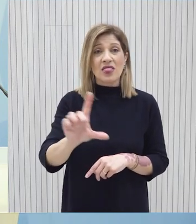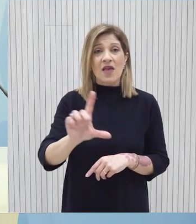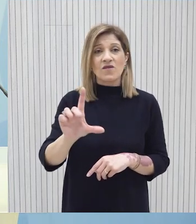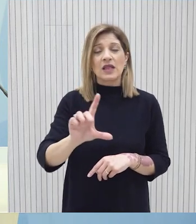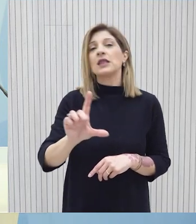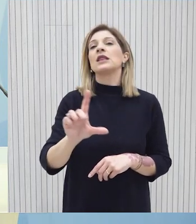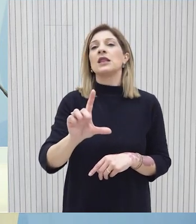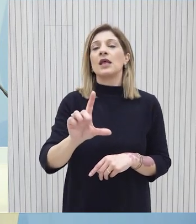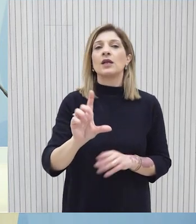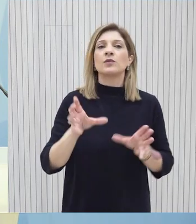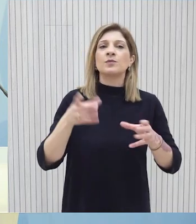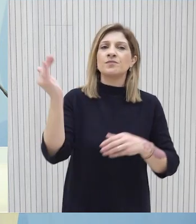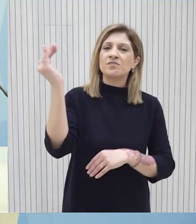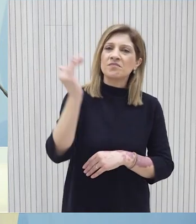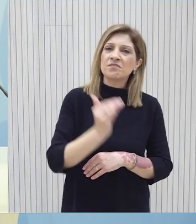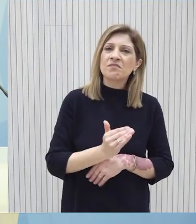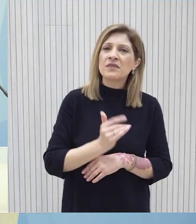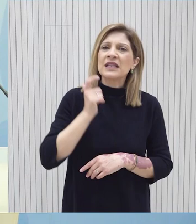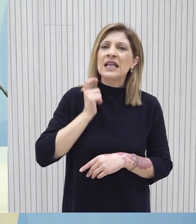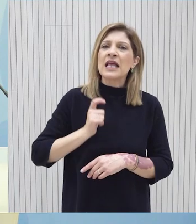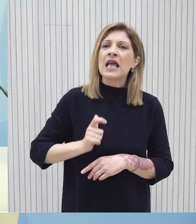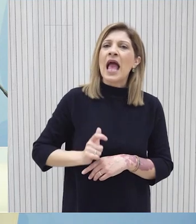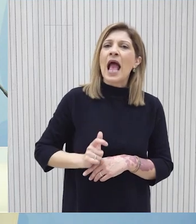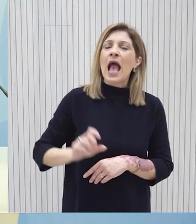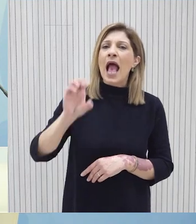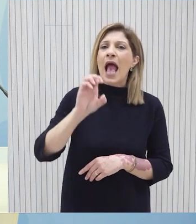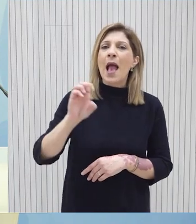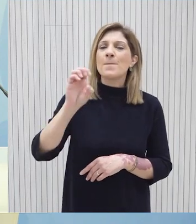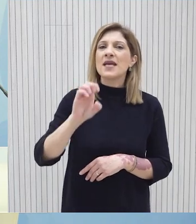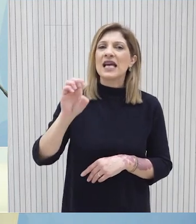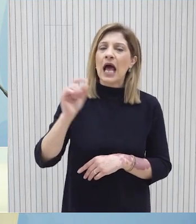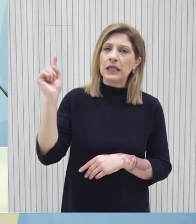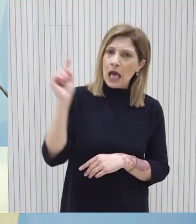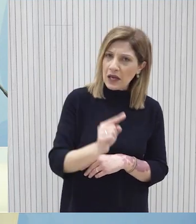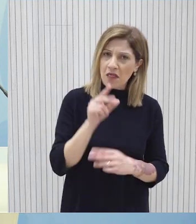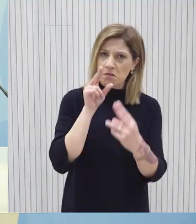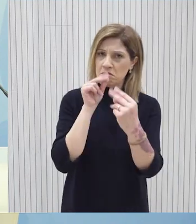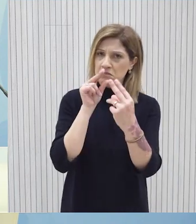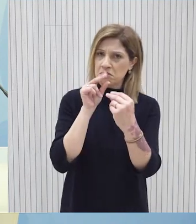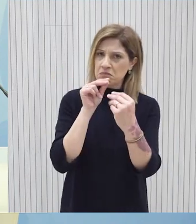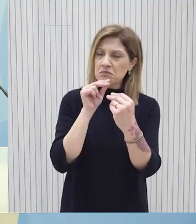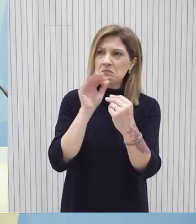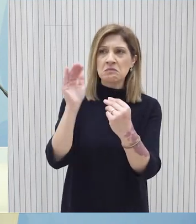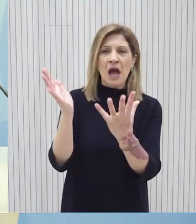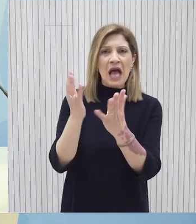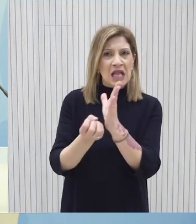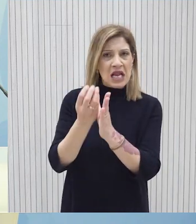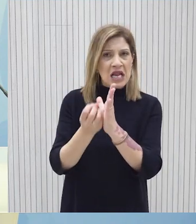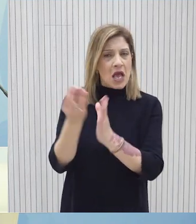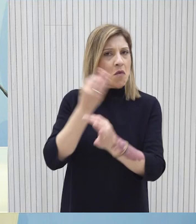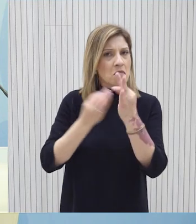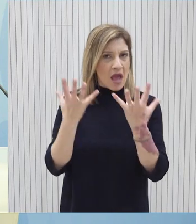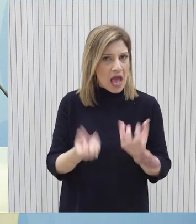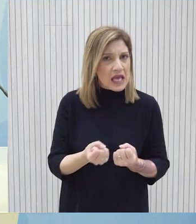μια αξιωματόχος από τα Εμμυράτα για να συζητήσει αυτά τα ζητήματα θα υπάρχουν εωτέρα σε ό,τι αφορά την